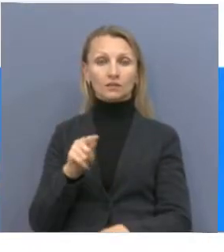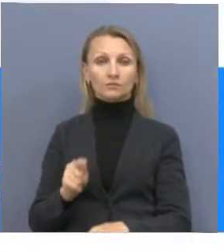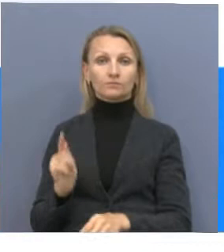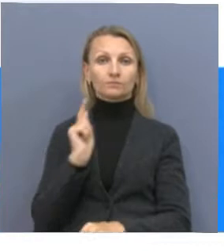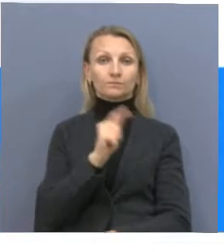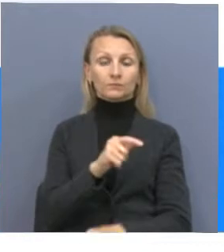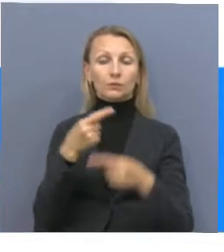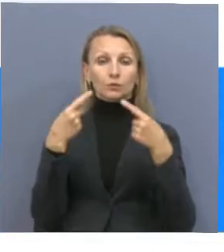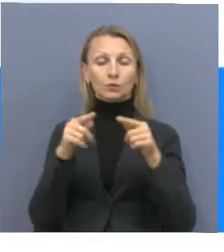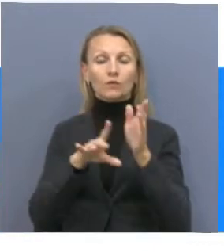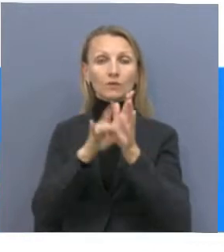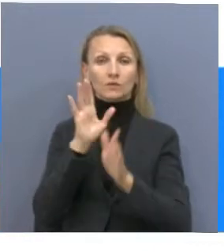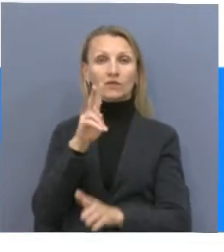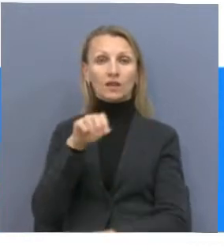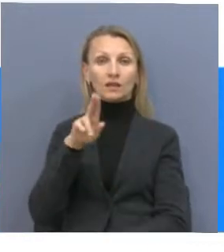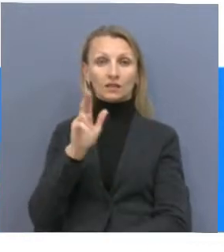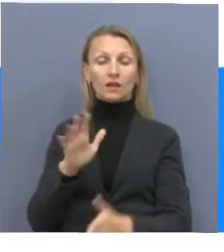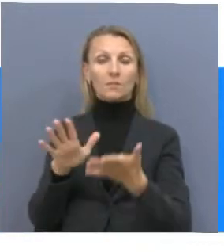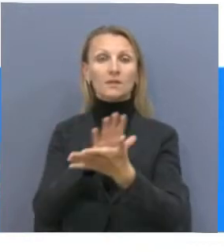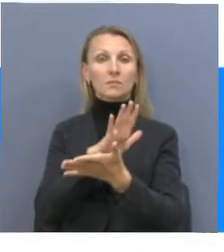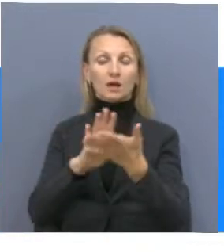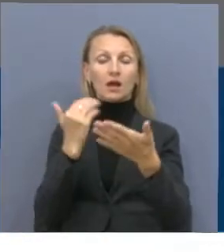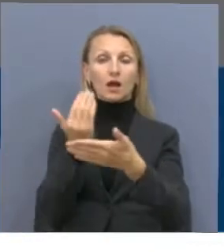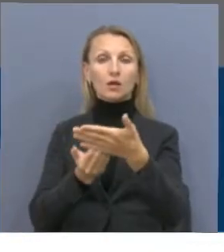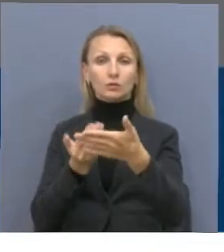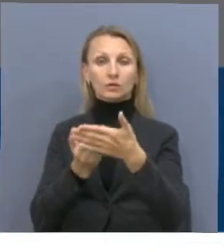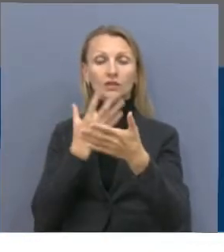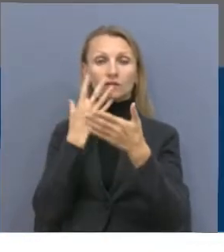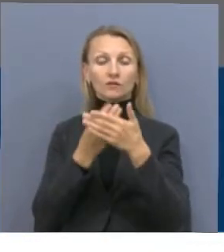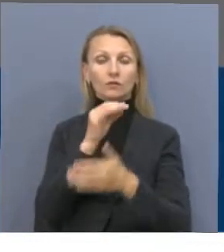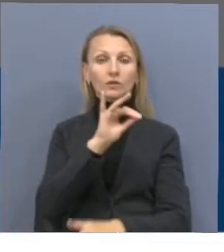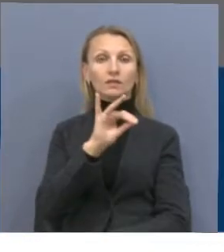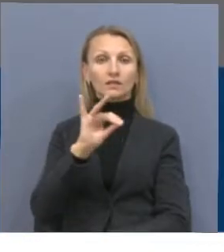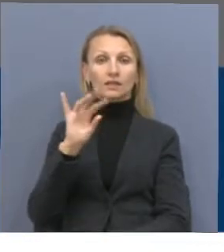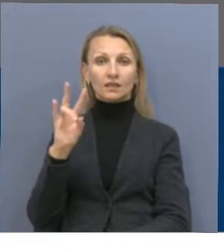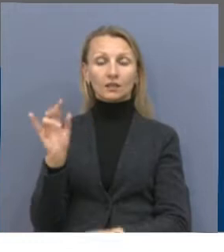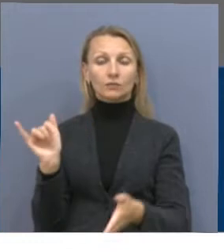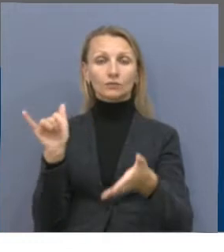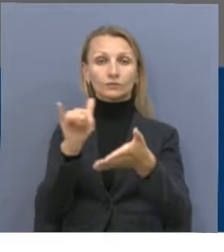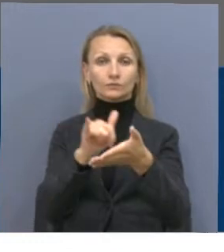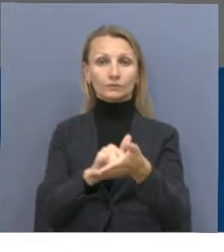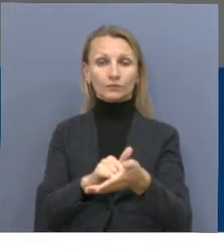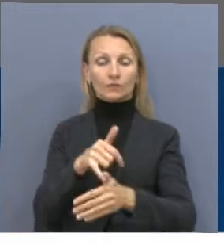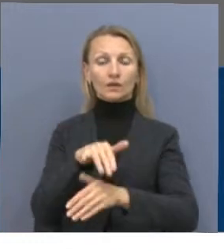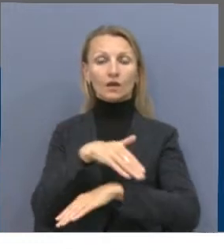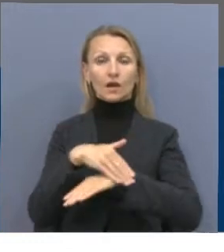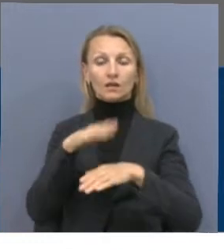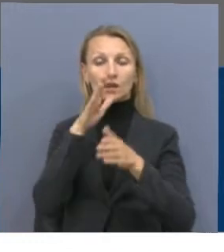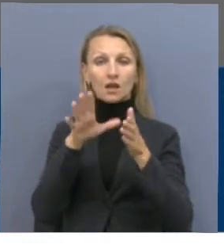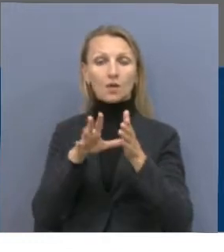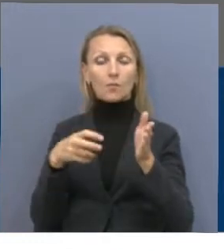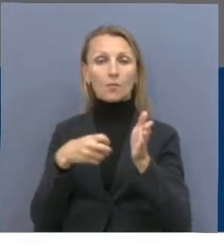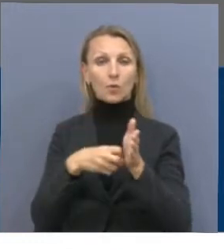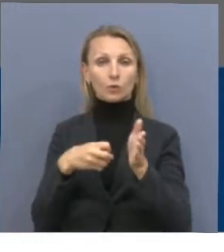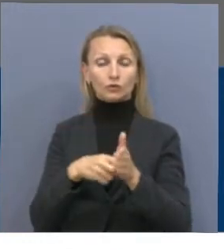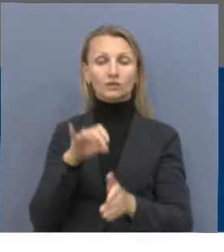Затем выбрать вкладку «Бесплатные консультации». Ввести свой индивидуальный идентификационный номер, адрес электронной почты